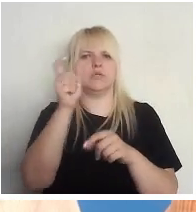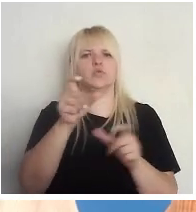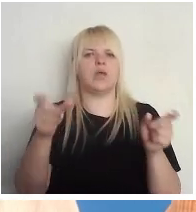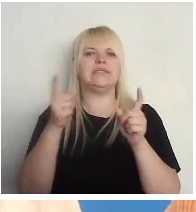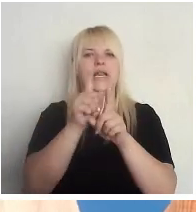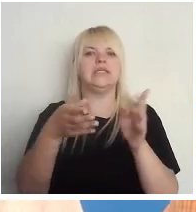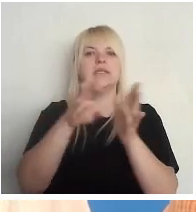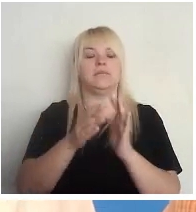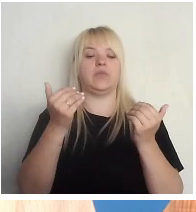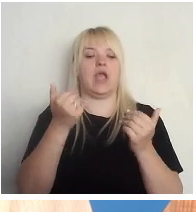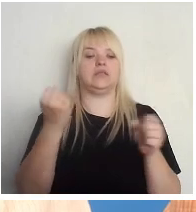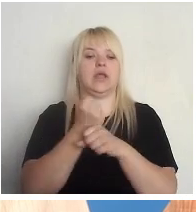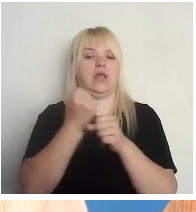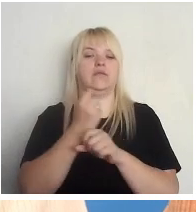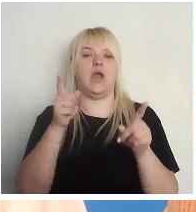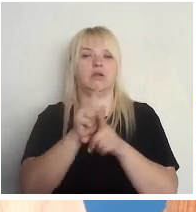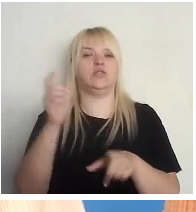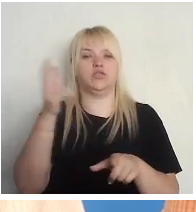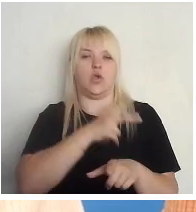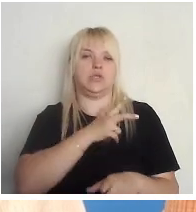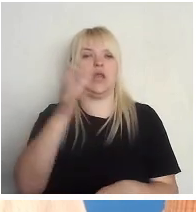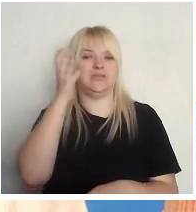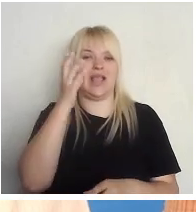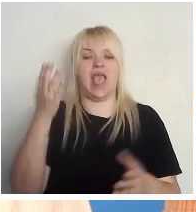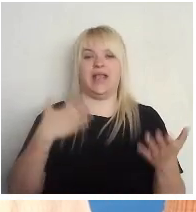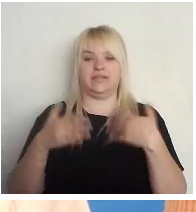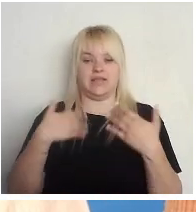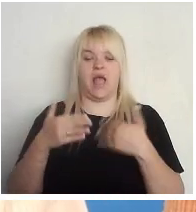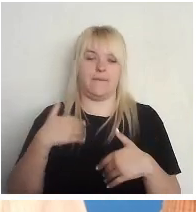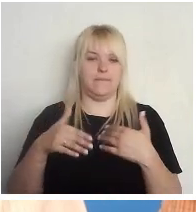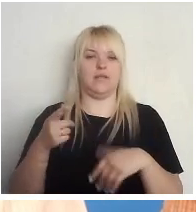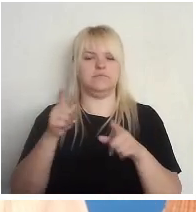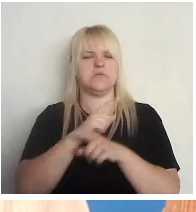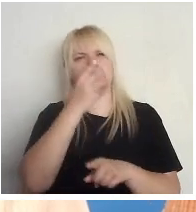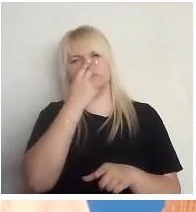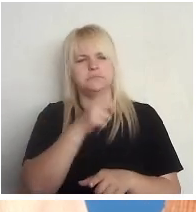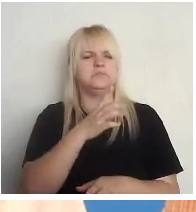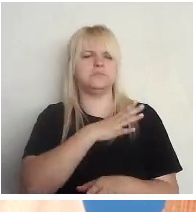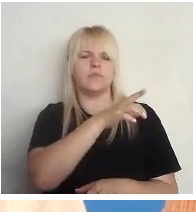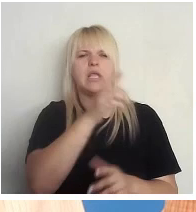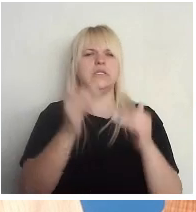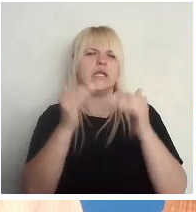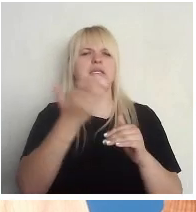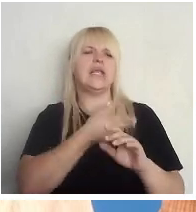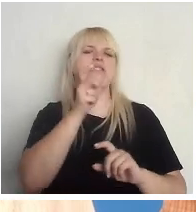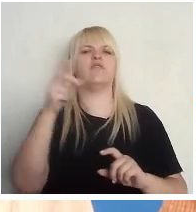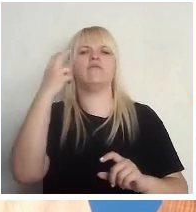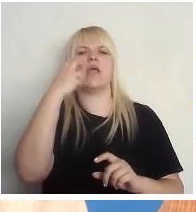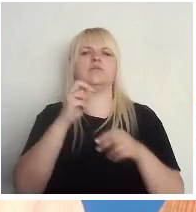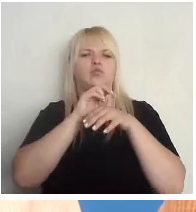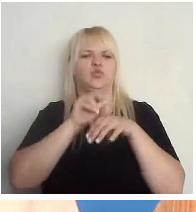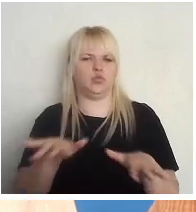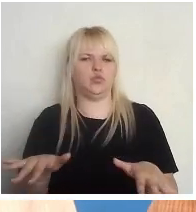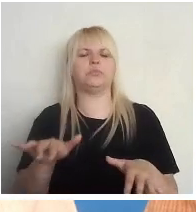jo tagad, gatavojoties arī sociālo zinātņu eksāmenam, es paskatījos statistiku par iedzīvotāju vecuma struktūru. Es